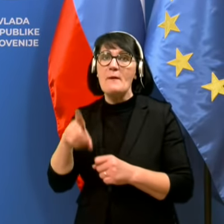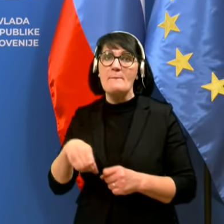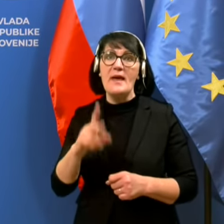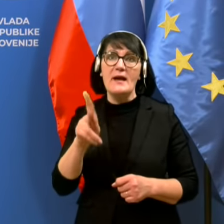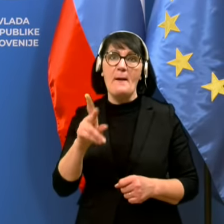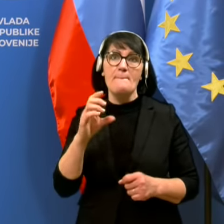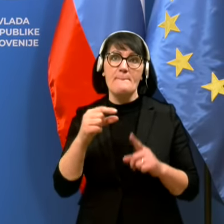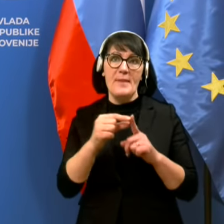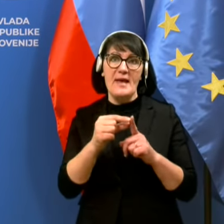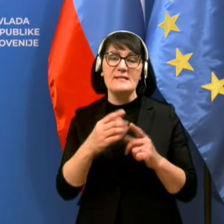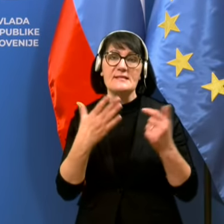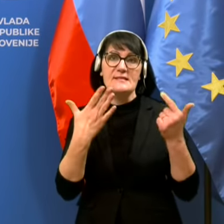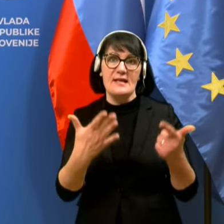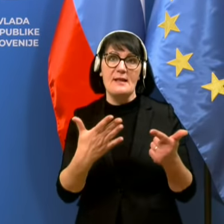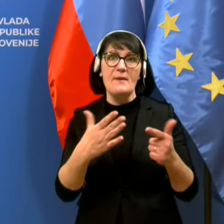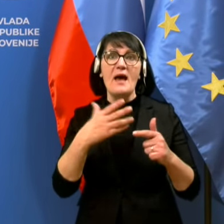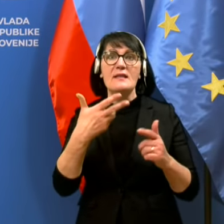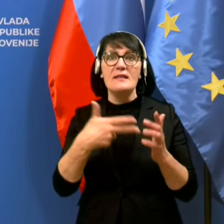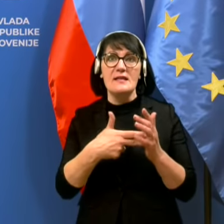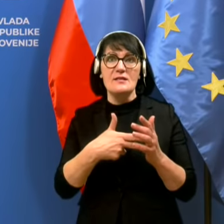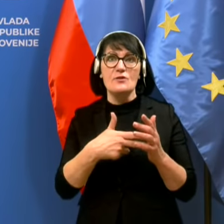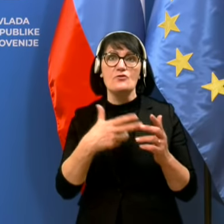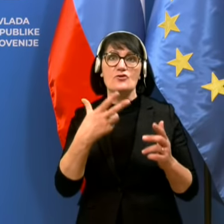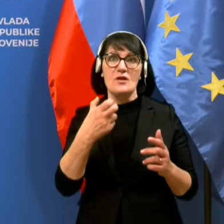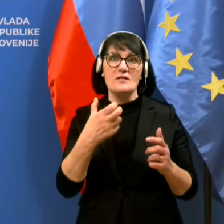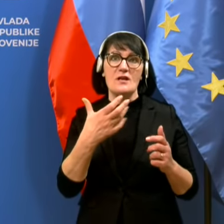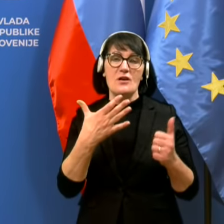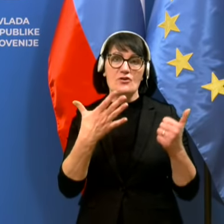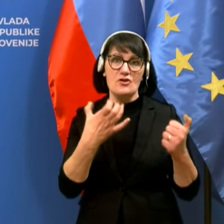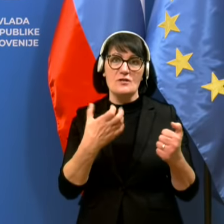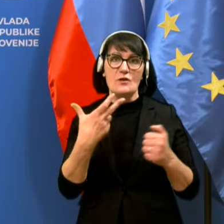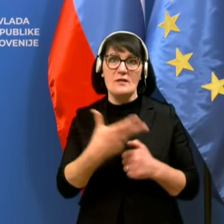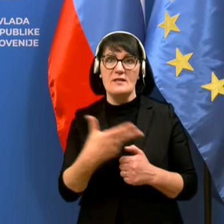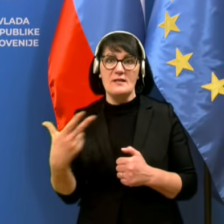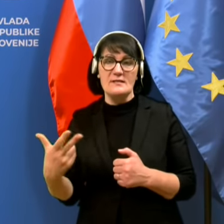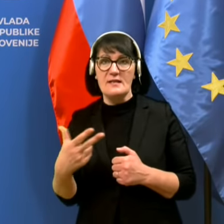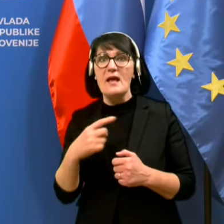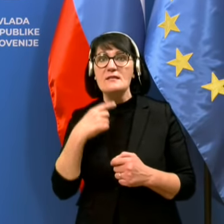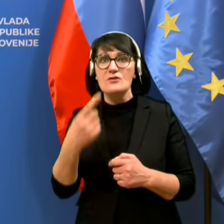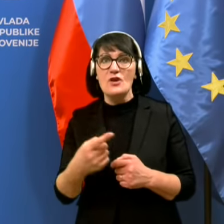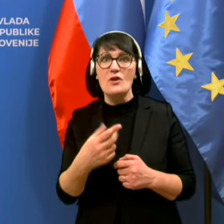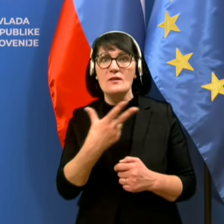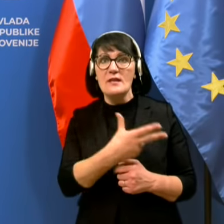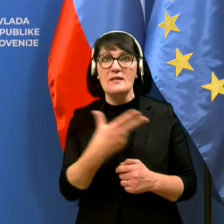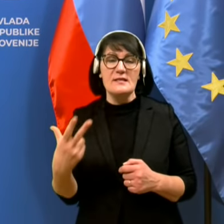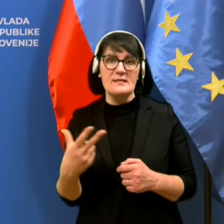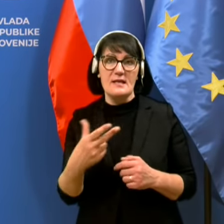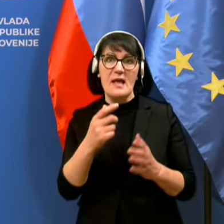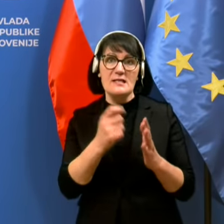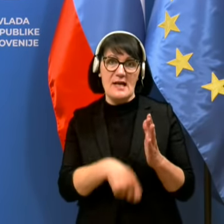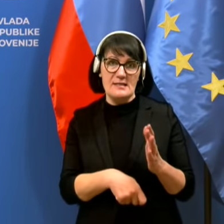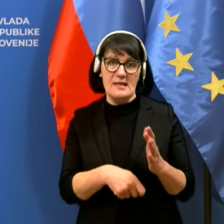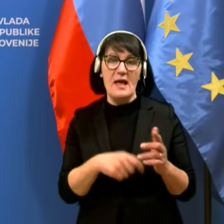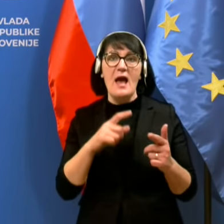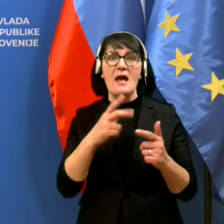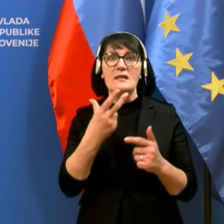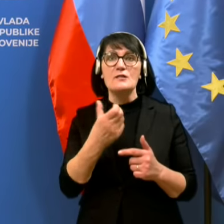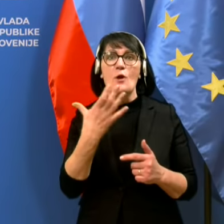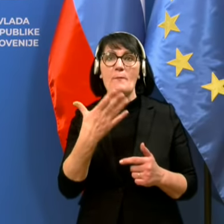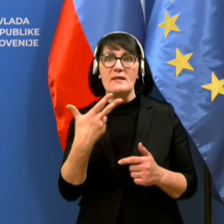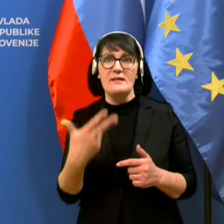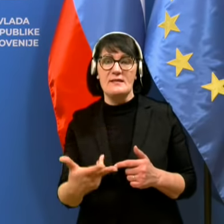je bilo 3633. Izrečenih je bilo 33 prekrškovnih sankcij, 335